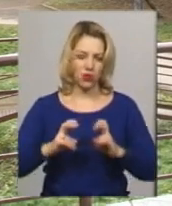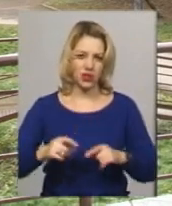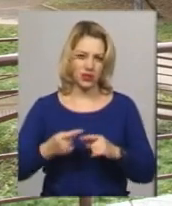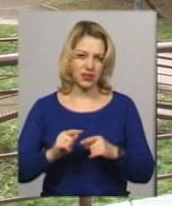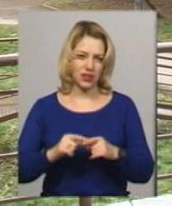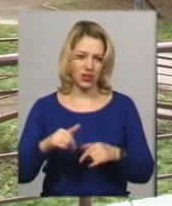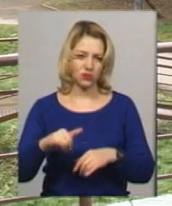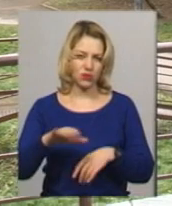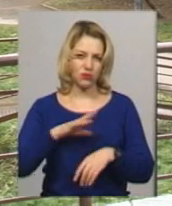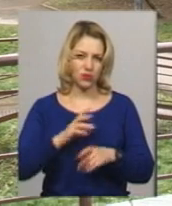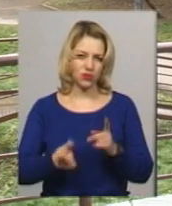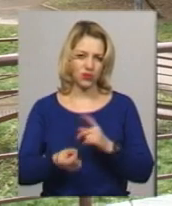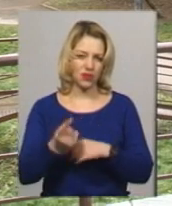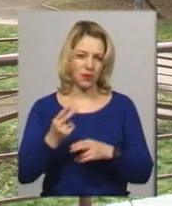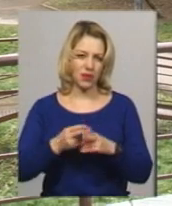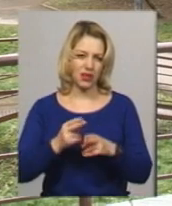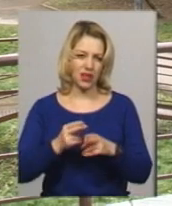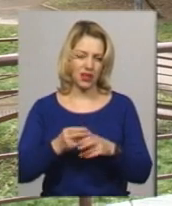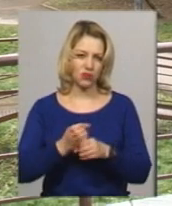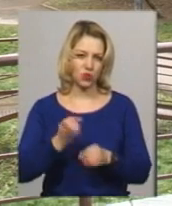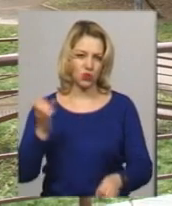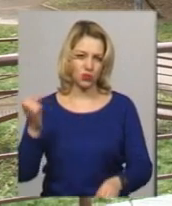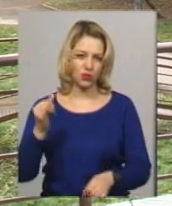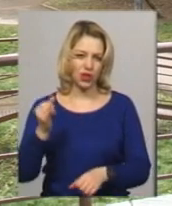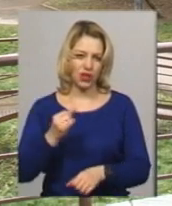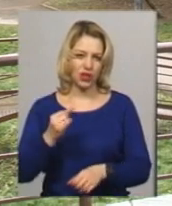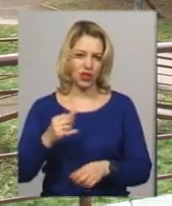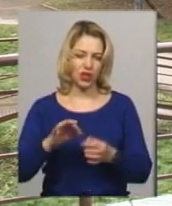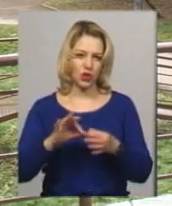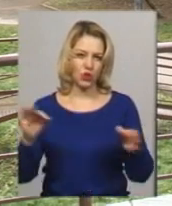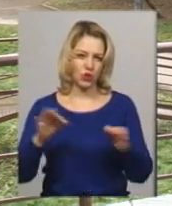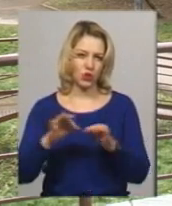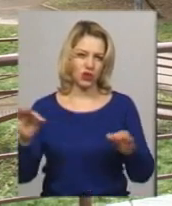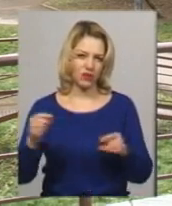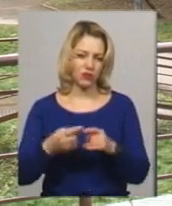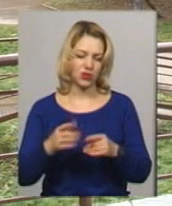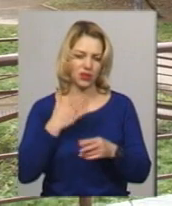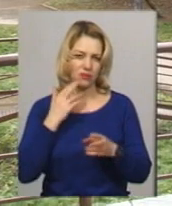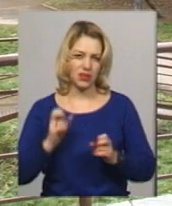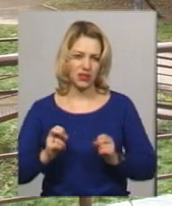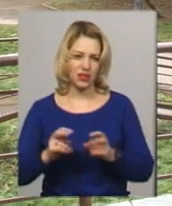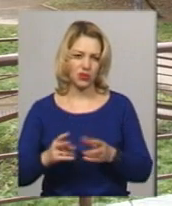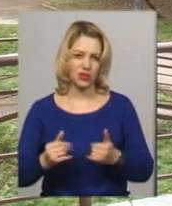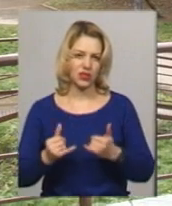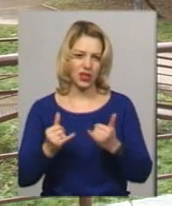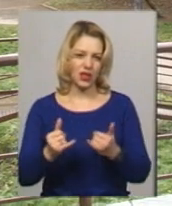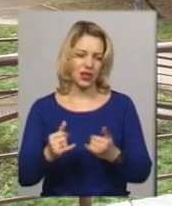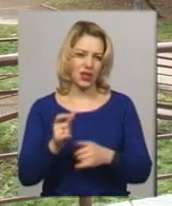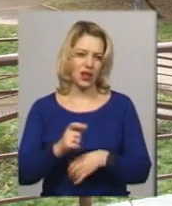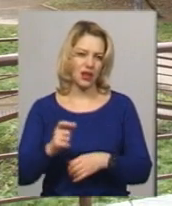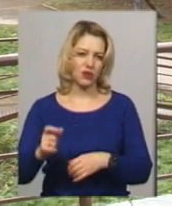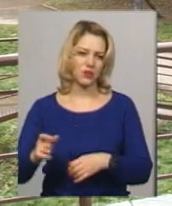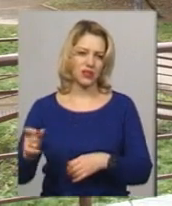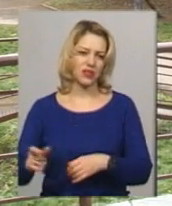сумки було виявлено металеву трубу та дроти. Вони не встановлять ніякої небезпеки для громадянин.